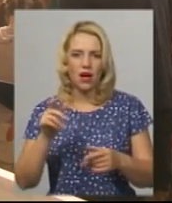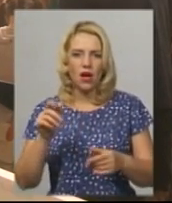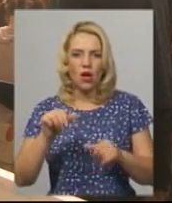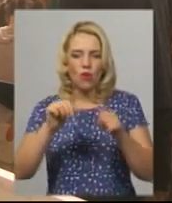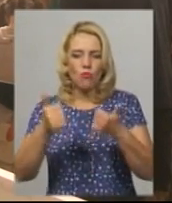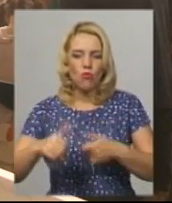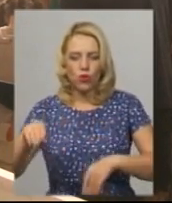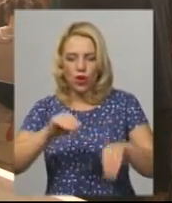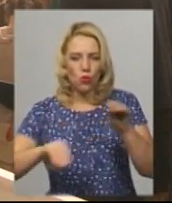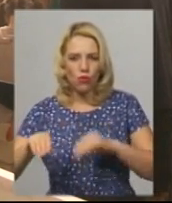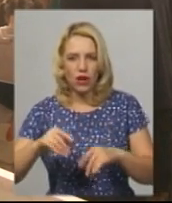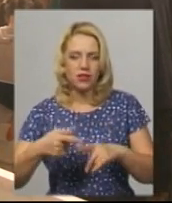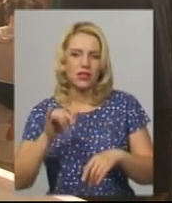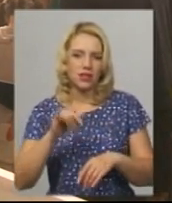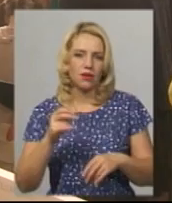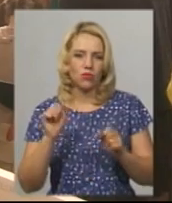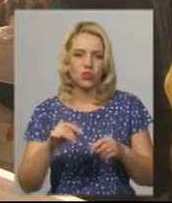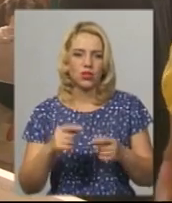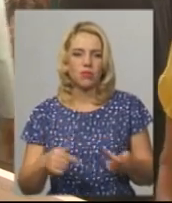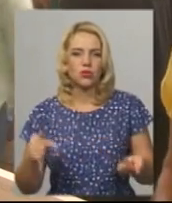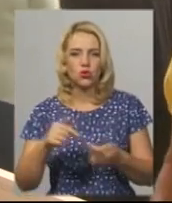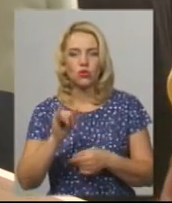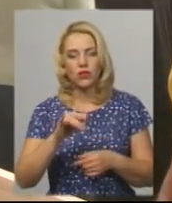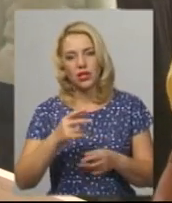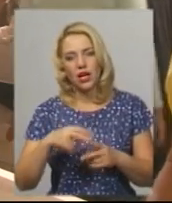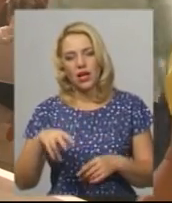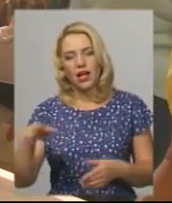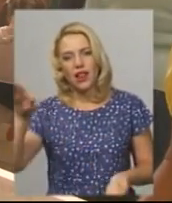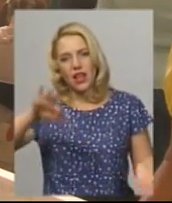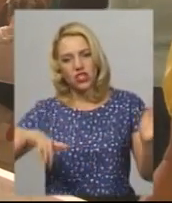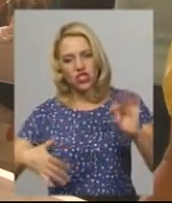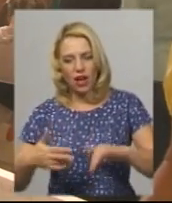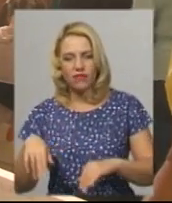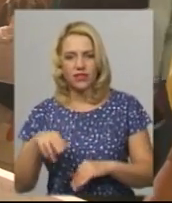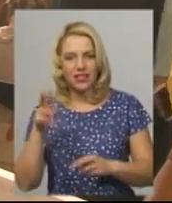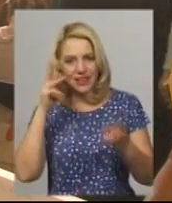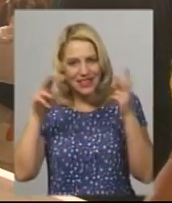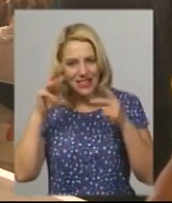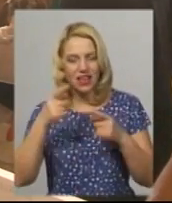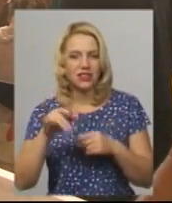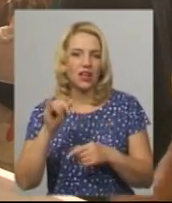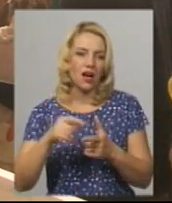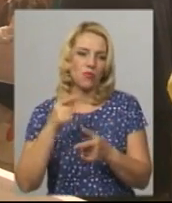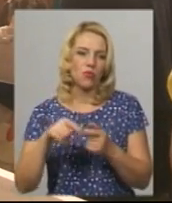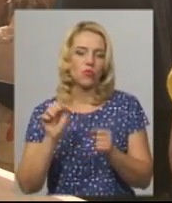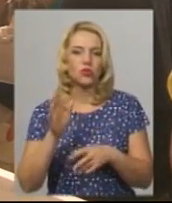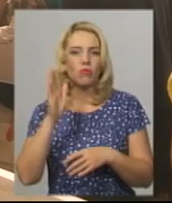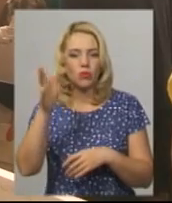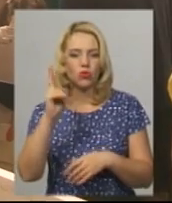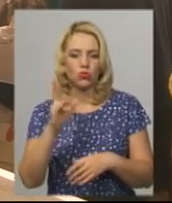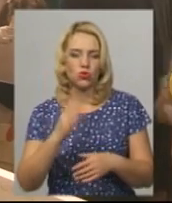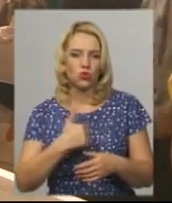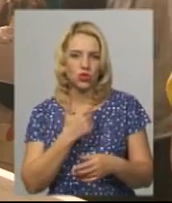можна пристосовувати чи в ландшафті дизайну, чи, можливо, хтось майбутнім